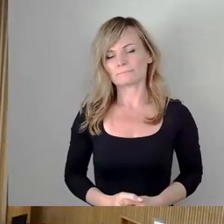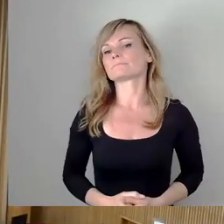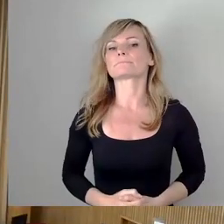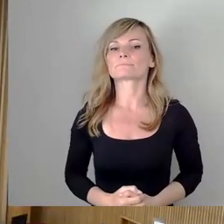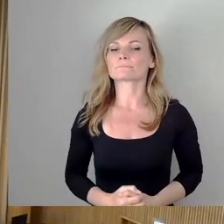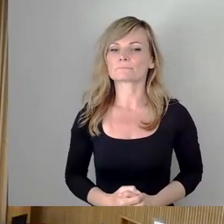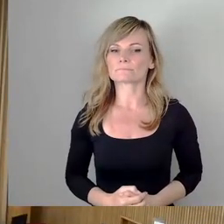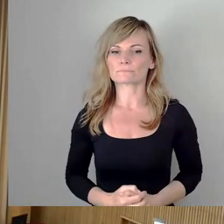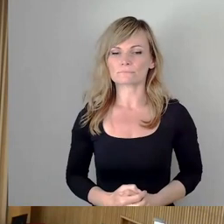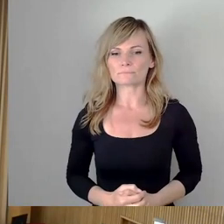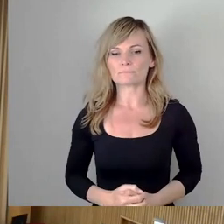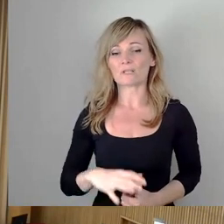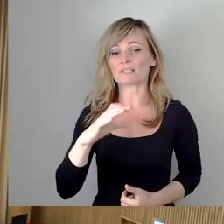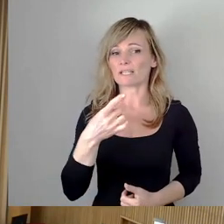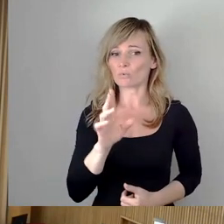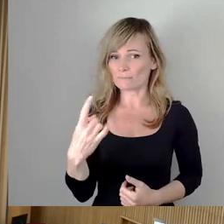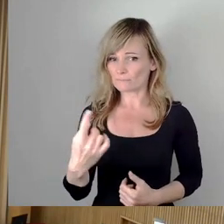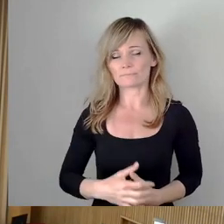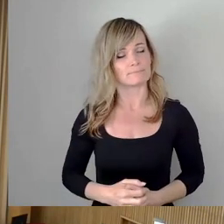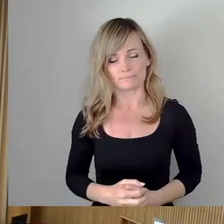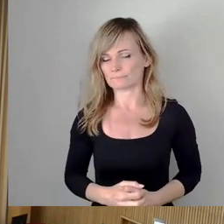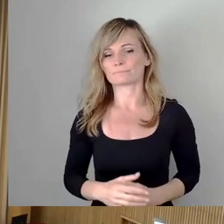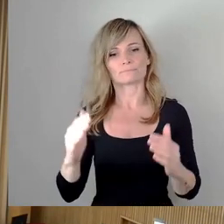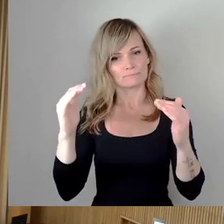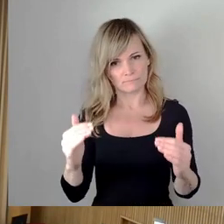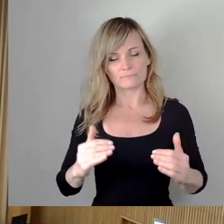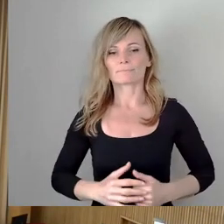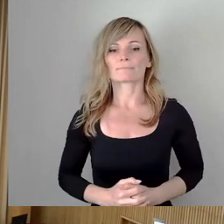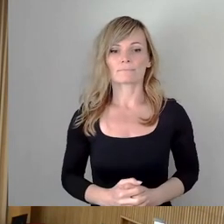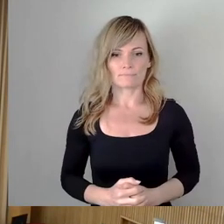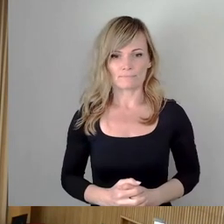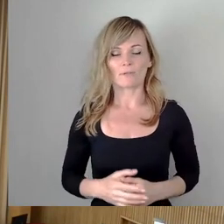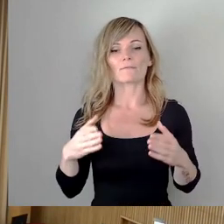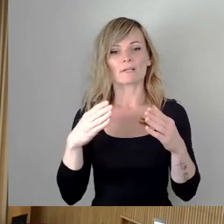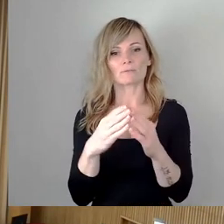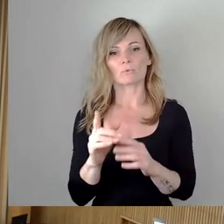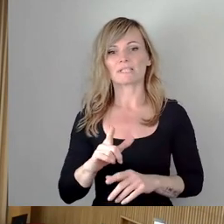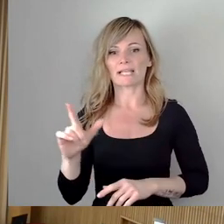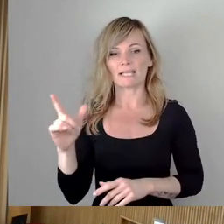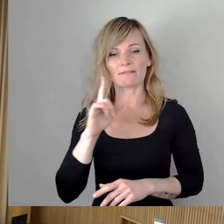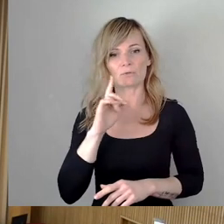Wird CDU das Wort gewünscht? Nein. Dann Fraktion Die Linke, Frau Dr. Geitsch.